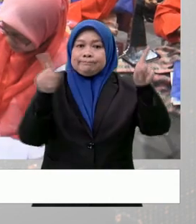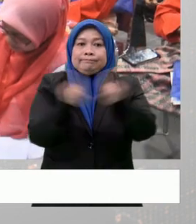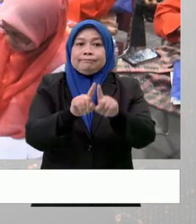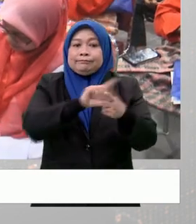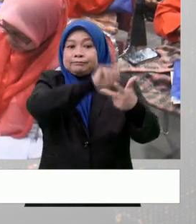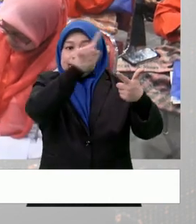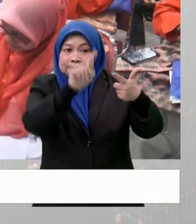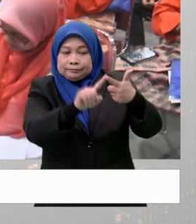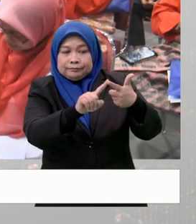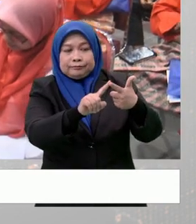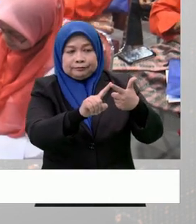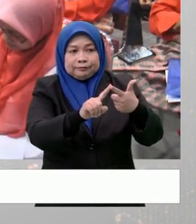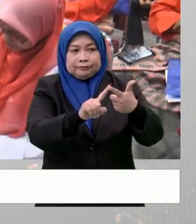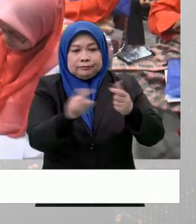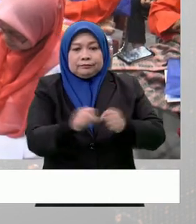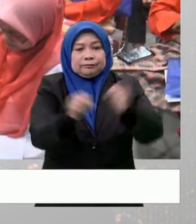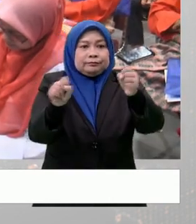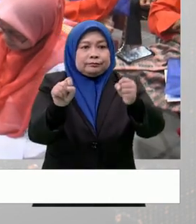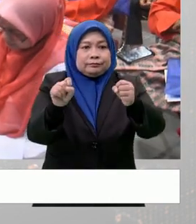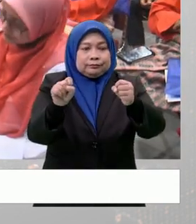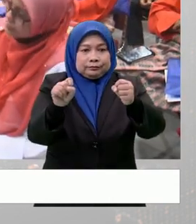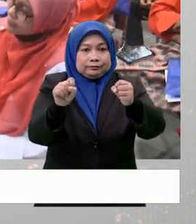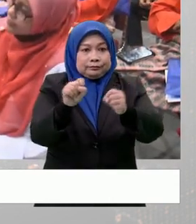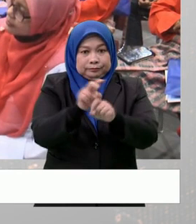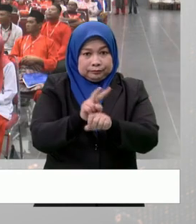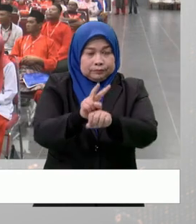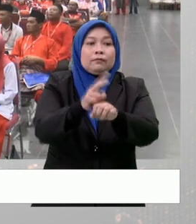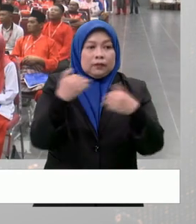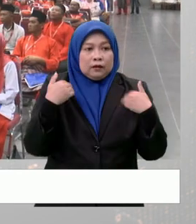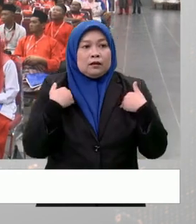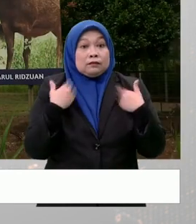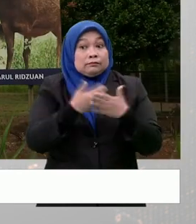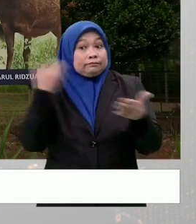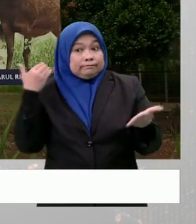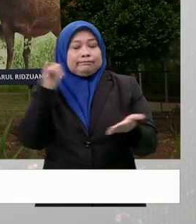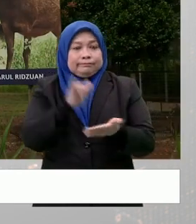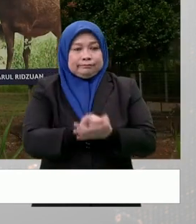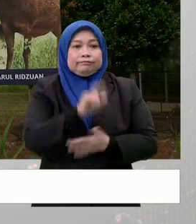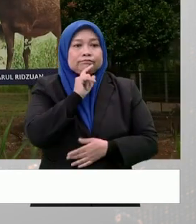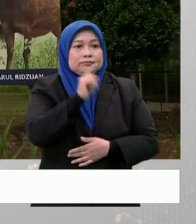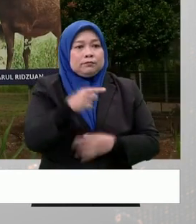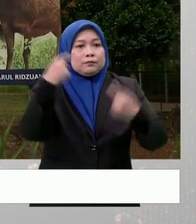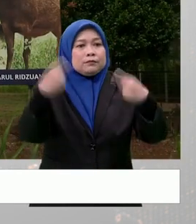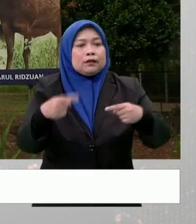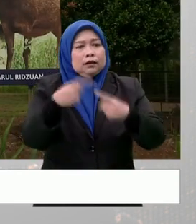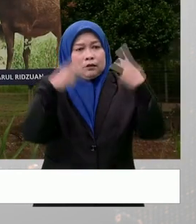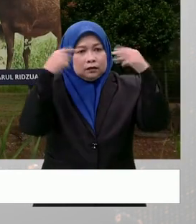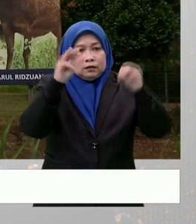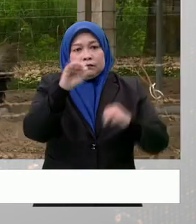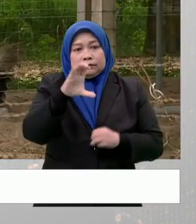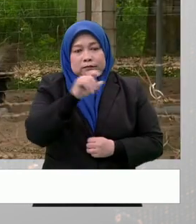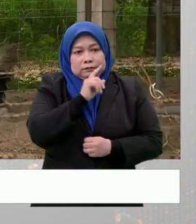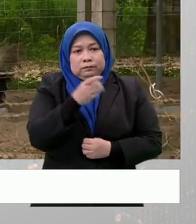kemudian kita ada juga kerusi Sungai Siput di mana tempat saya berada sekarang, di mana sebelum ini kerusi ini ditandingi oleh Presiden MRC